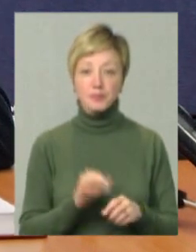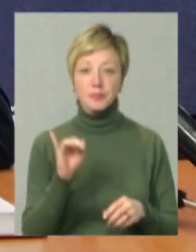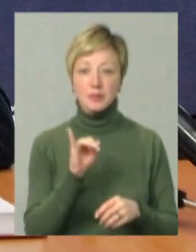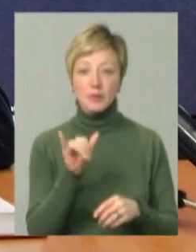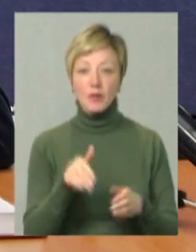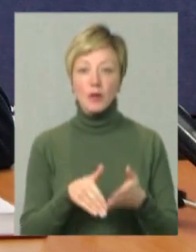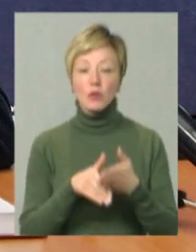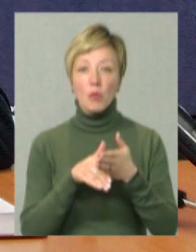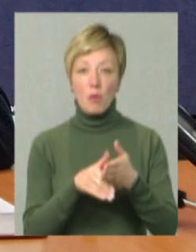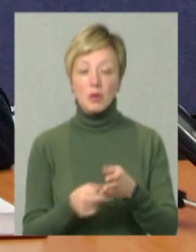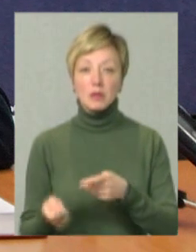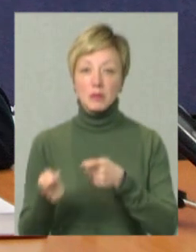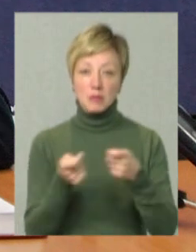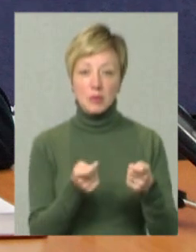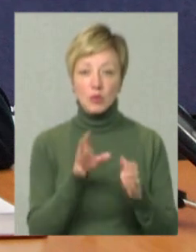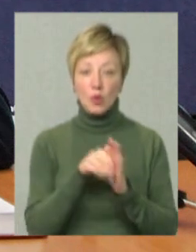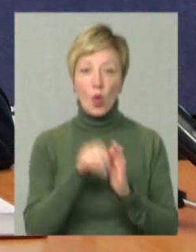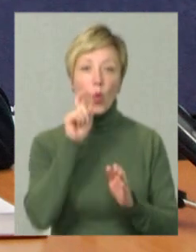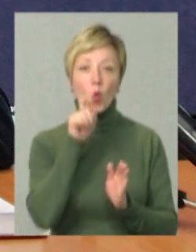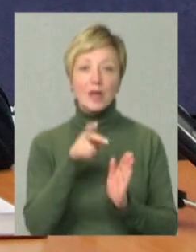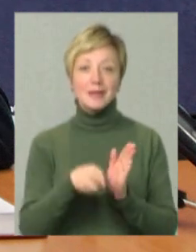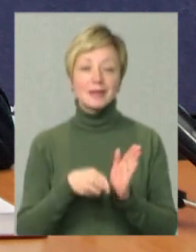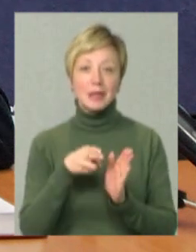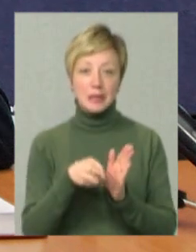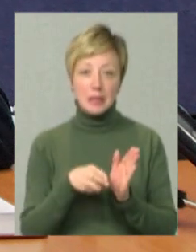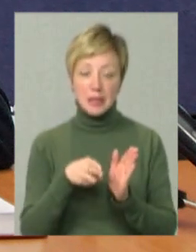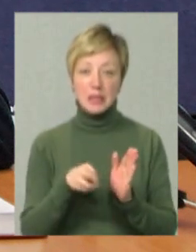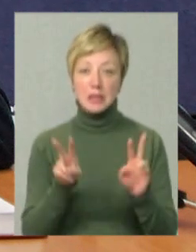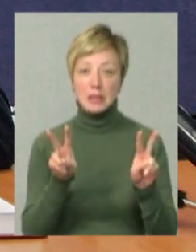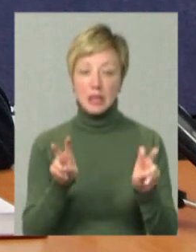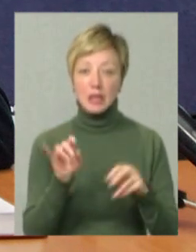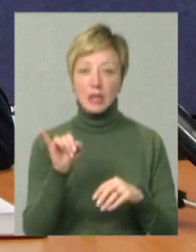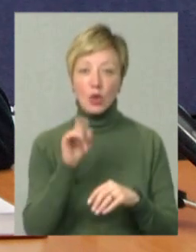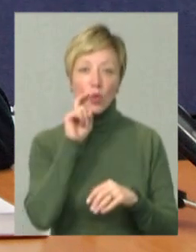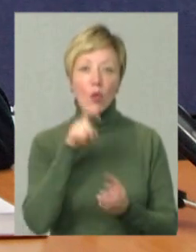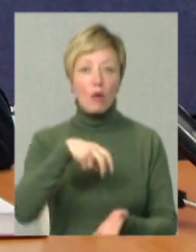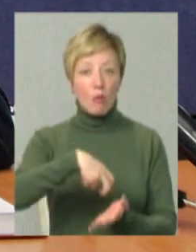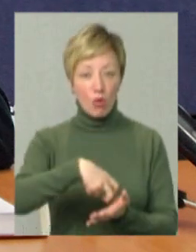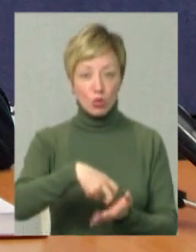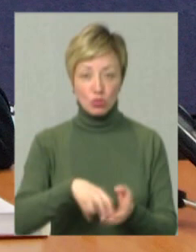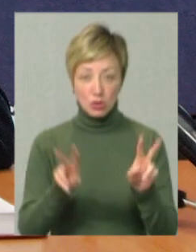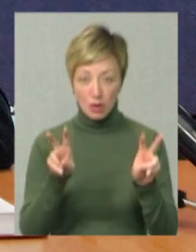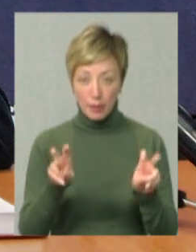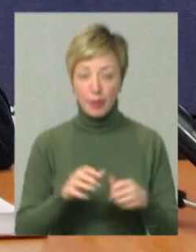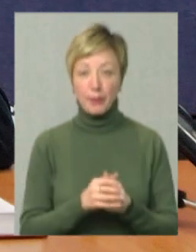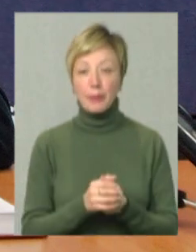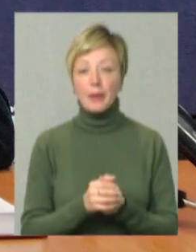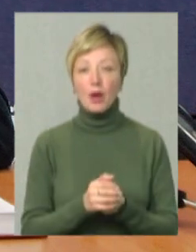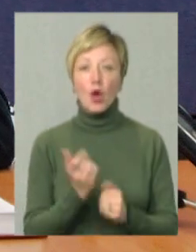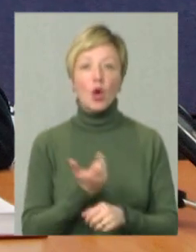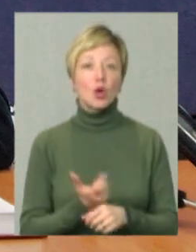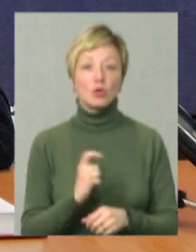допомозі до транспортування долучена «Укрзалізниця» і долучена «Укрпошта». Звісно ж,